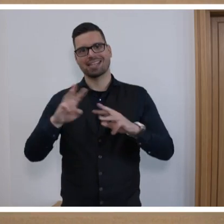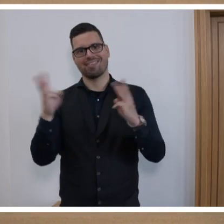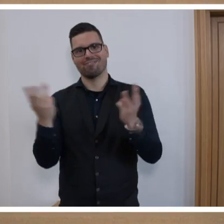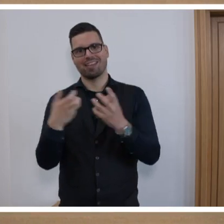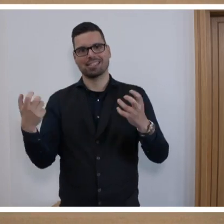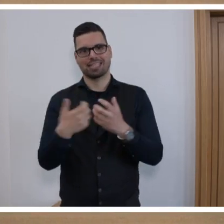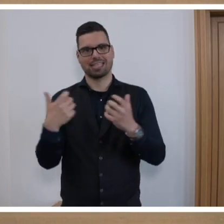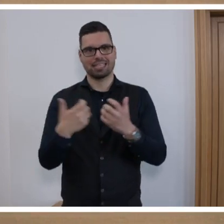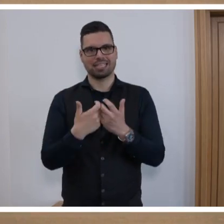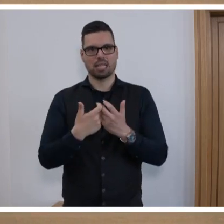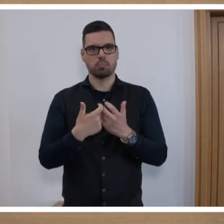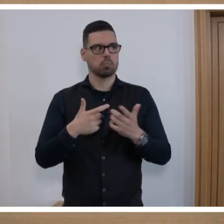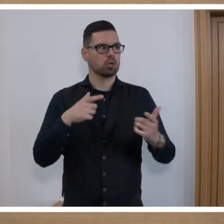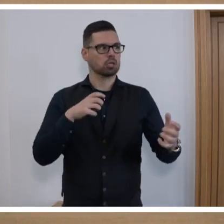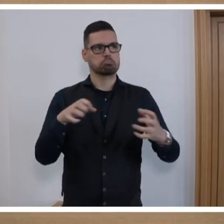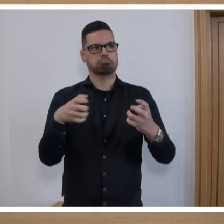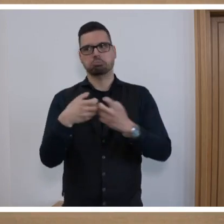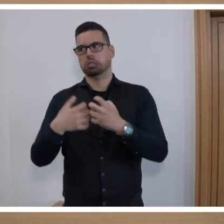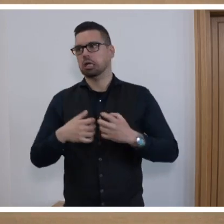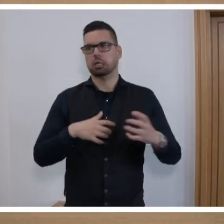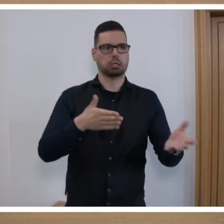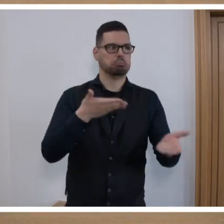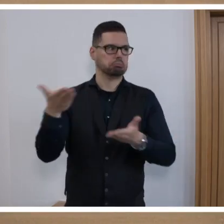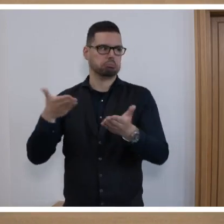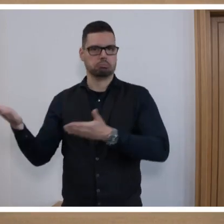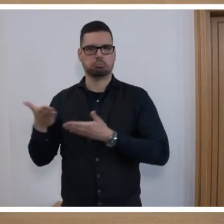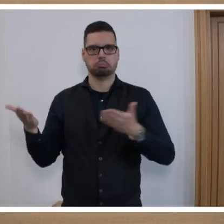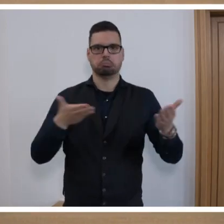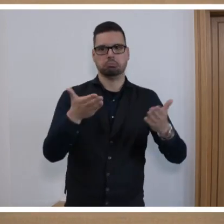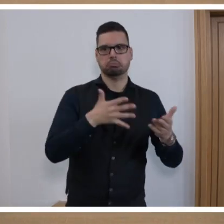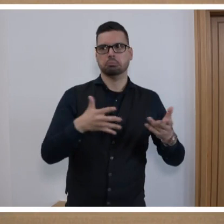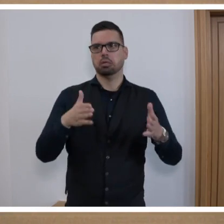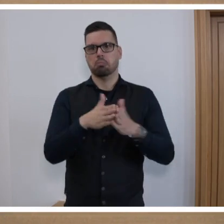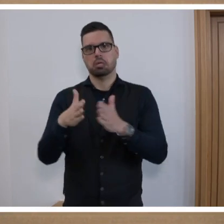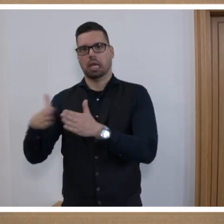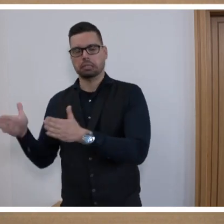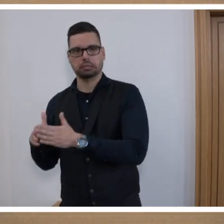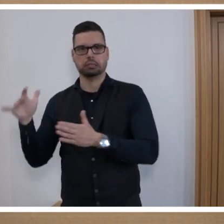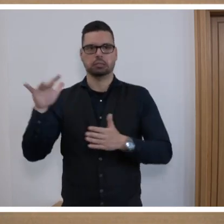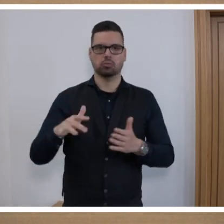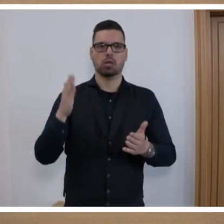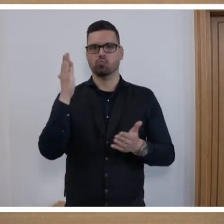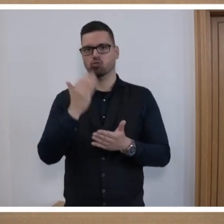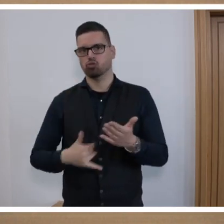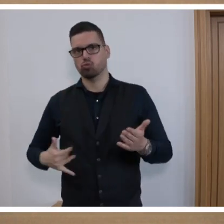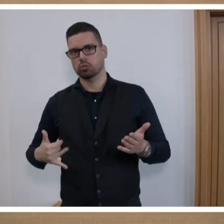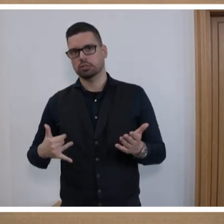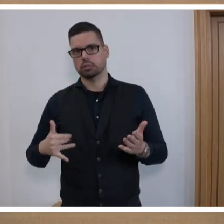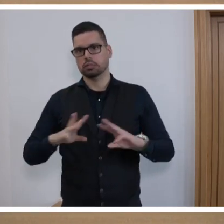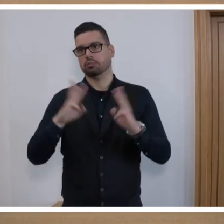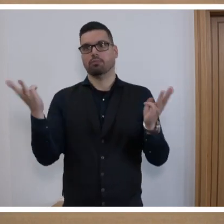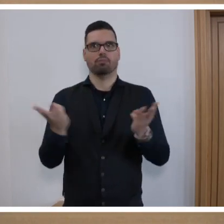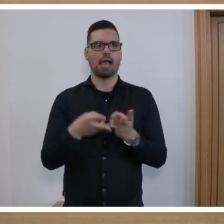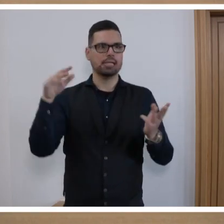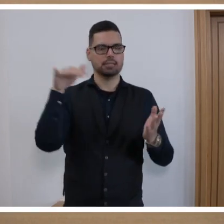Das waren mehrere Feldzüge, Kriege und so weiter mit mehreren Parteien am Anfang und am Schluss war die ganze Welt hinein verwickelt.